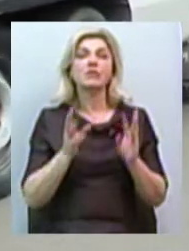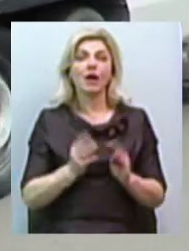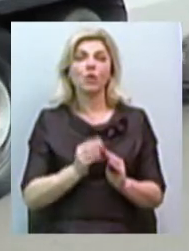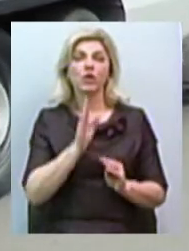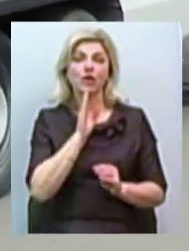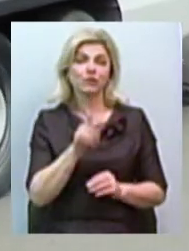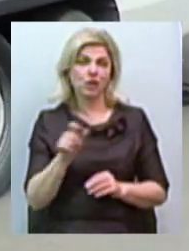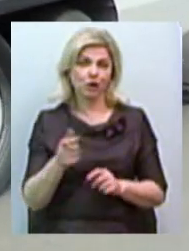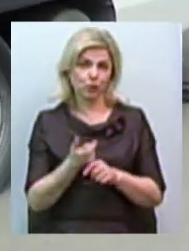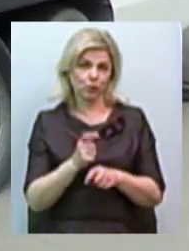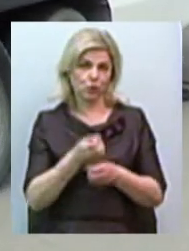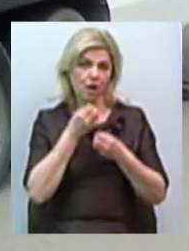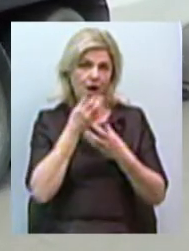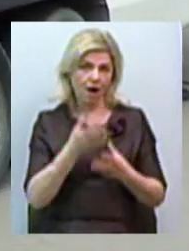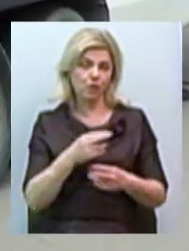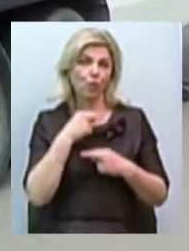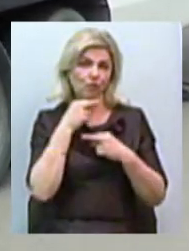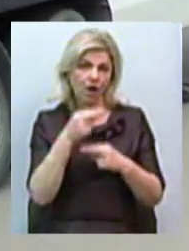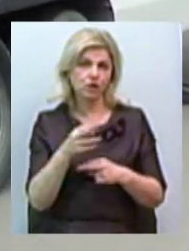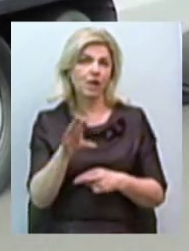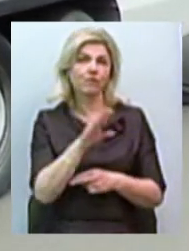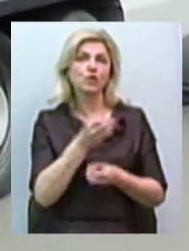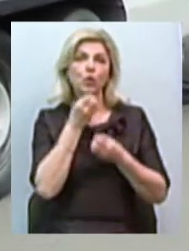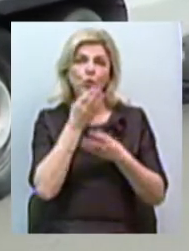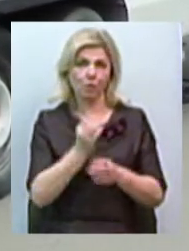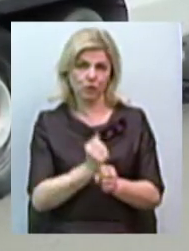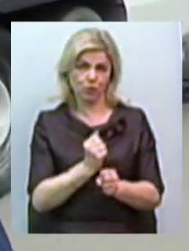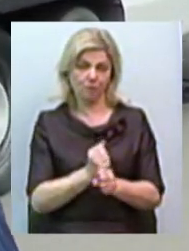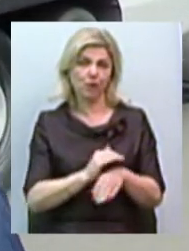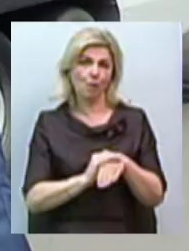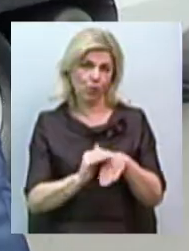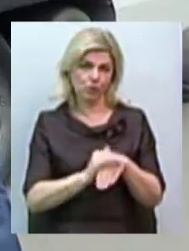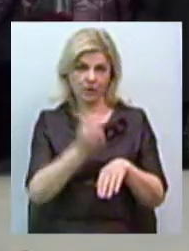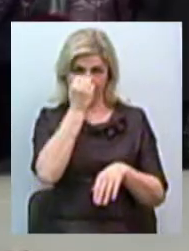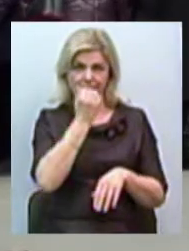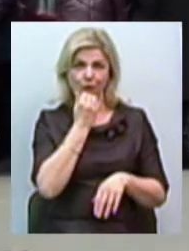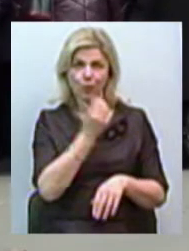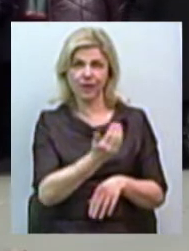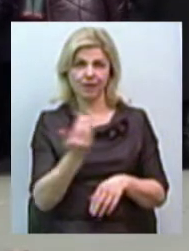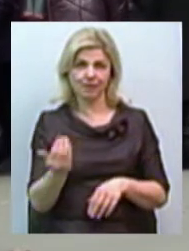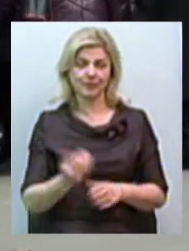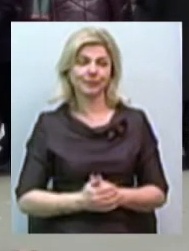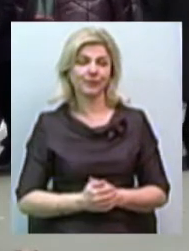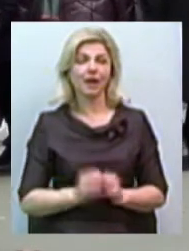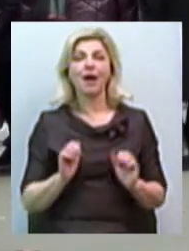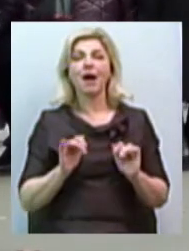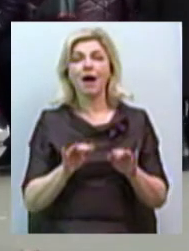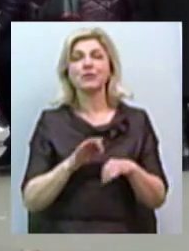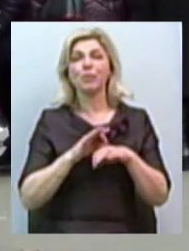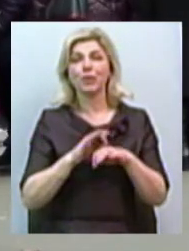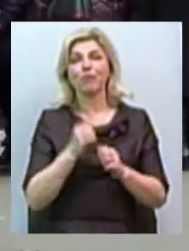дуже гарні, уважні. Все добре зробили. Молодці. Дякую їм. Акцію проводять щорічно.